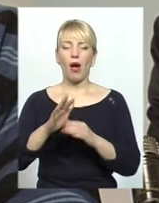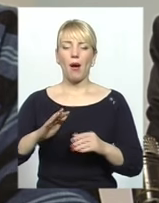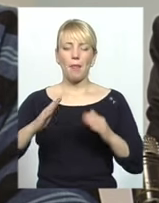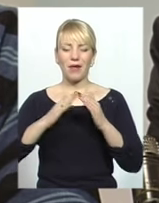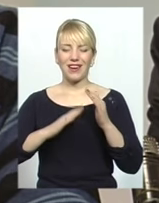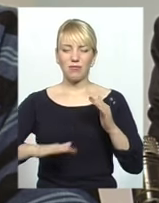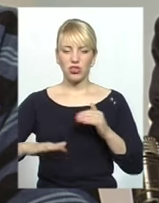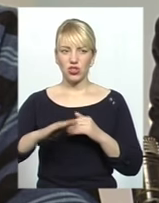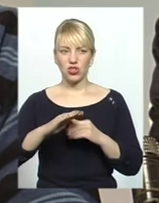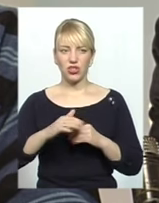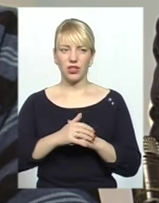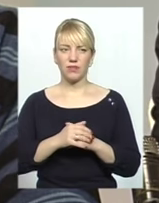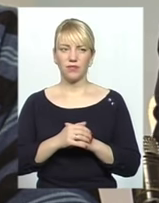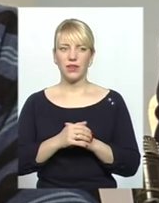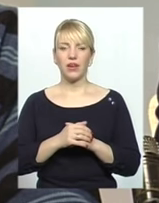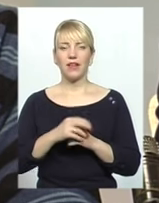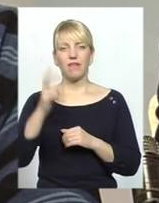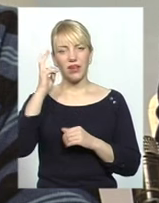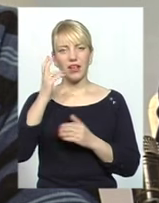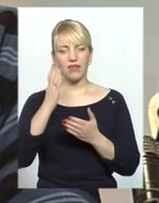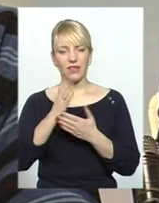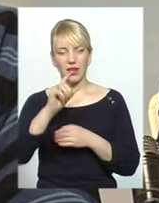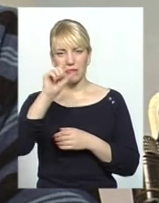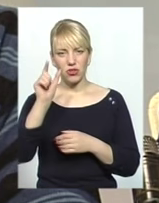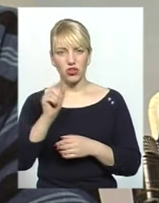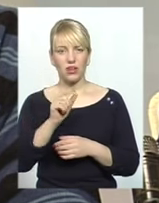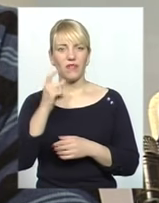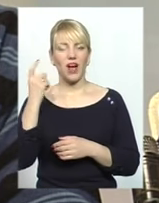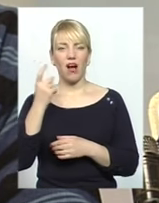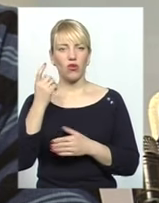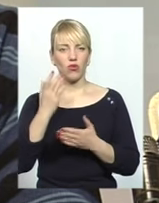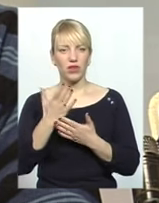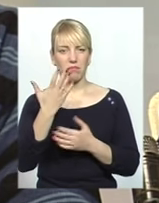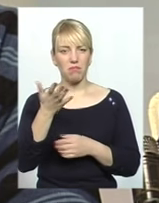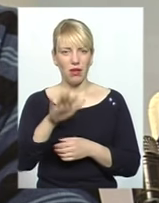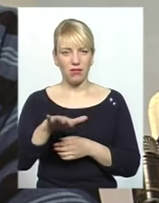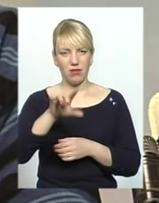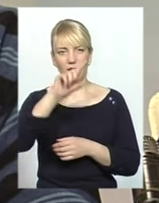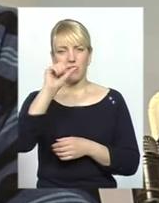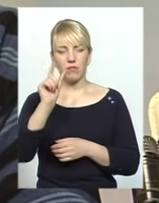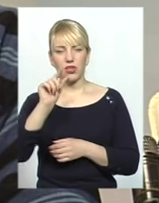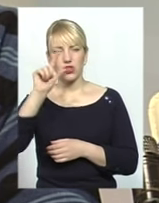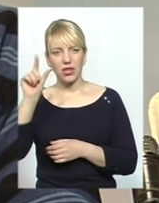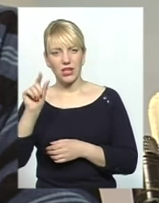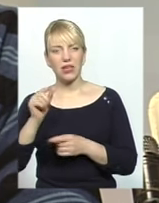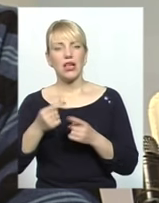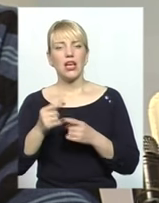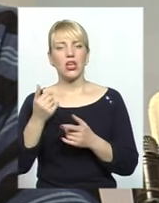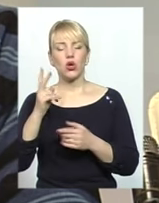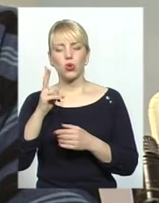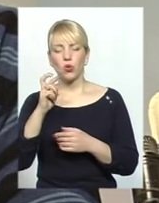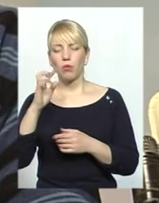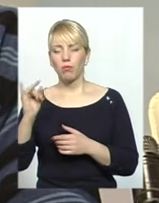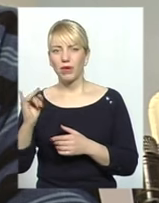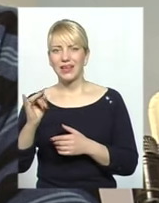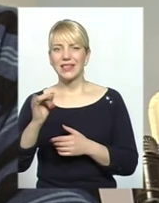Харкові є п'ять мечетів і так далі. Хто б назвав із людей, що коли він переступав